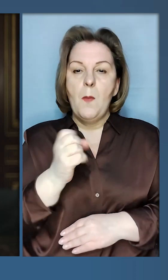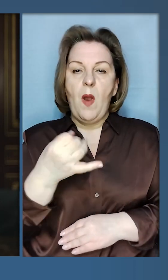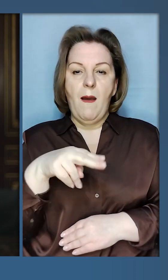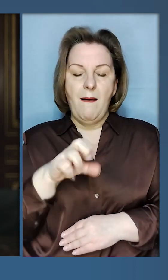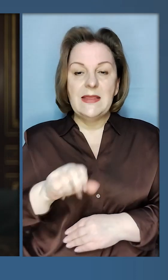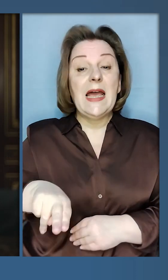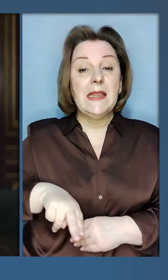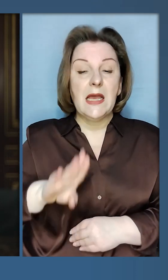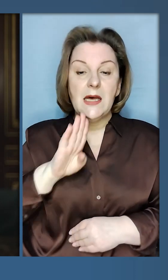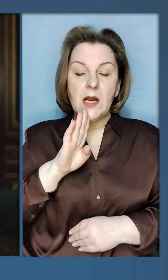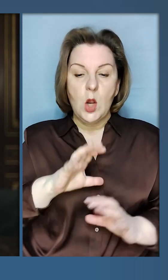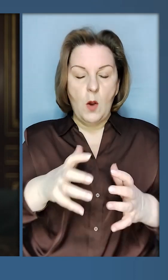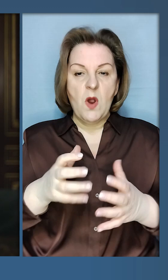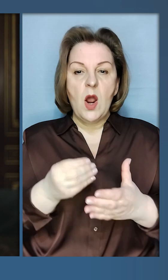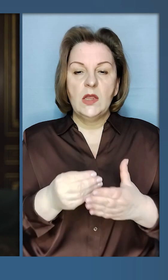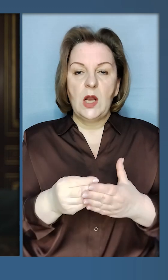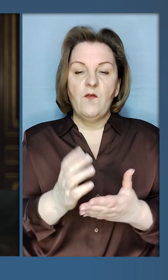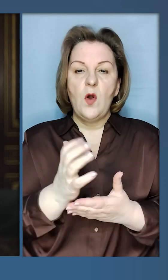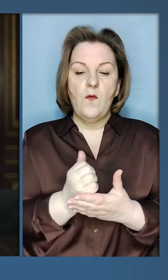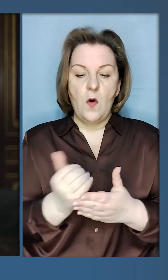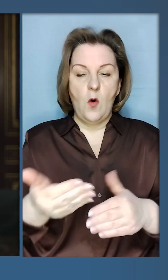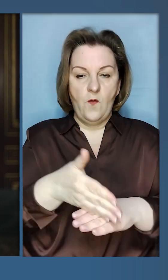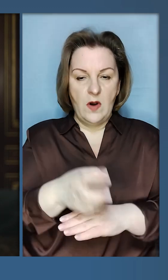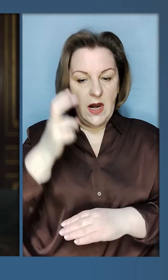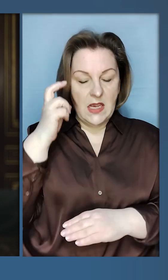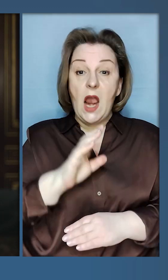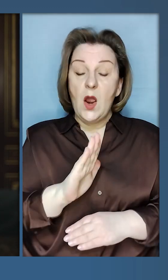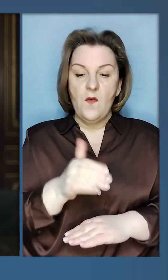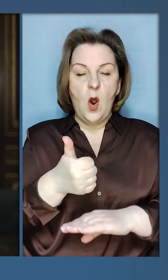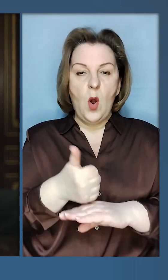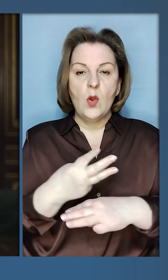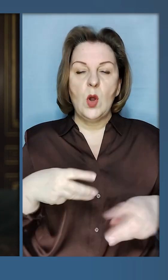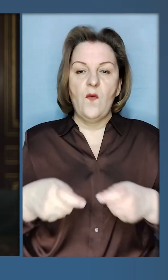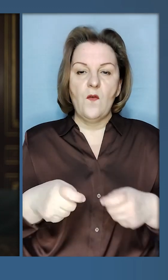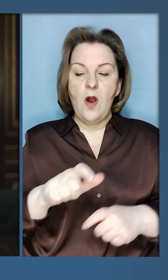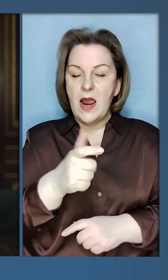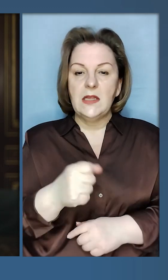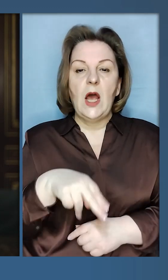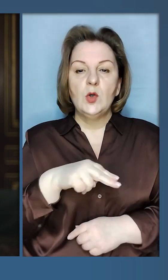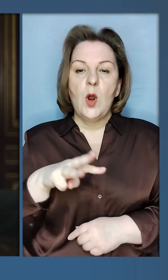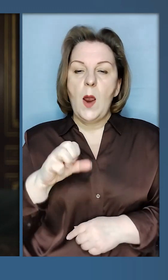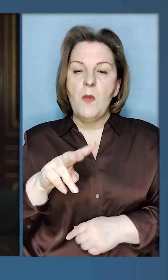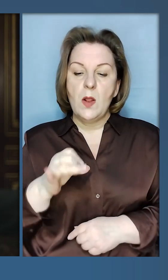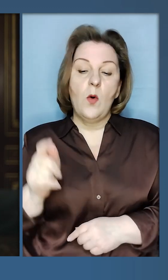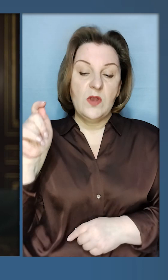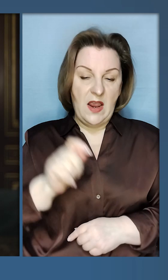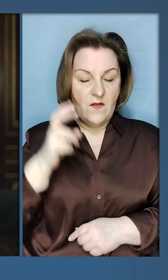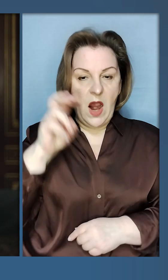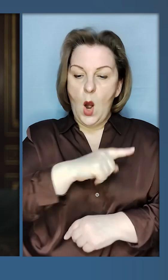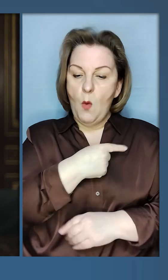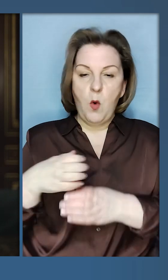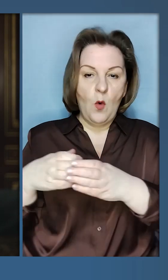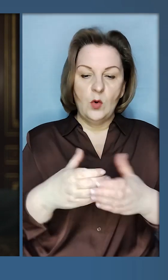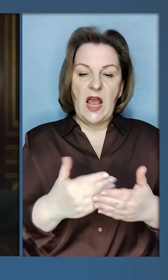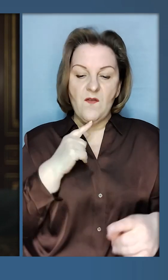Байден, директорка Міжнародного валютного фонду в Києві. Вівторок – голова уряду Італії Джорджа Мелоні в Києві. І